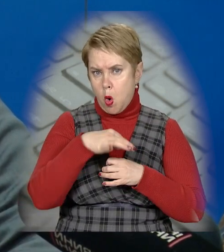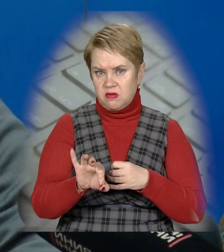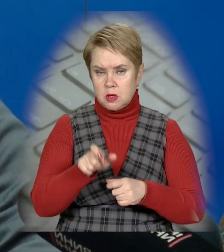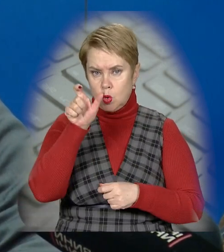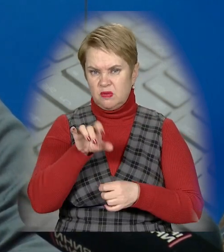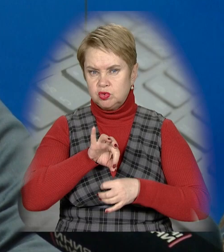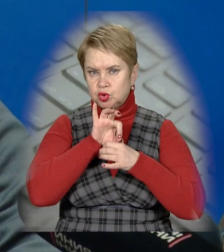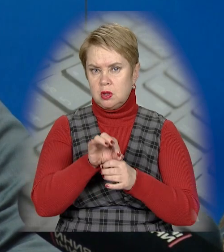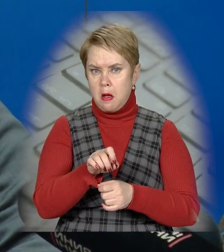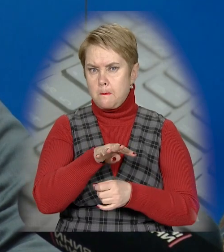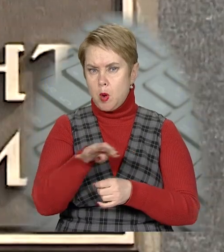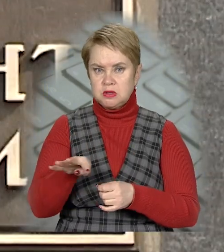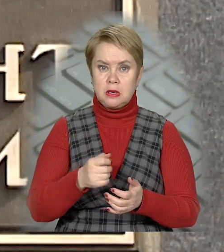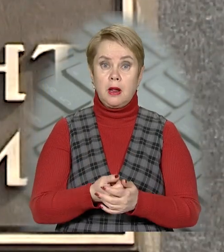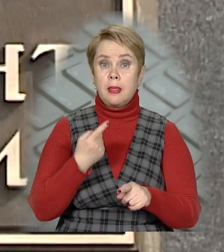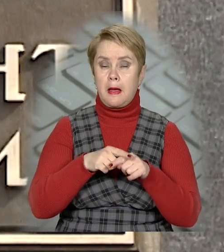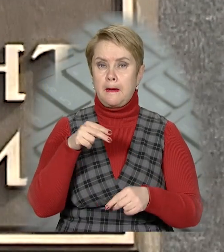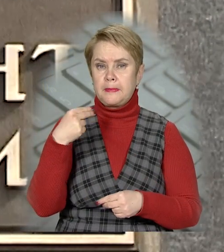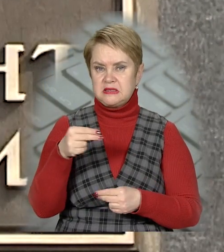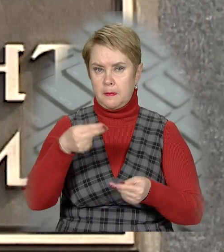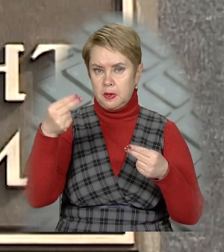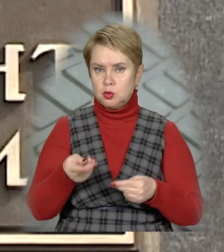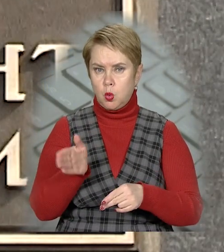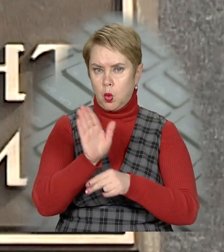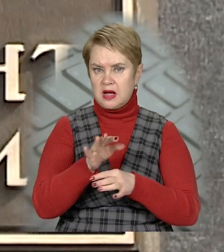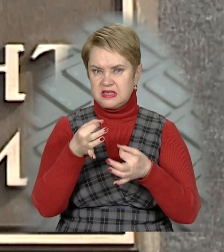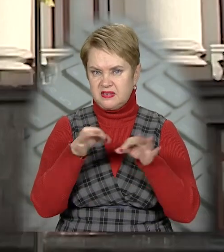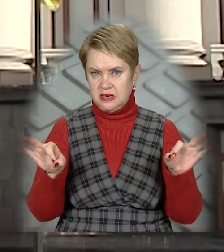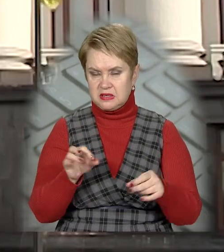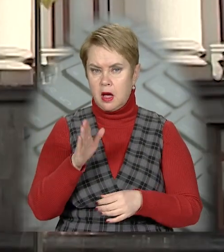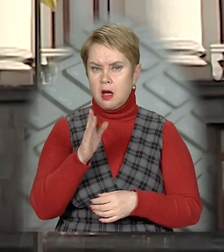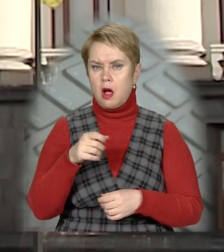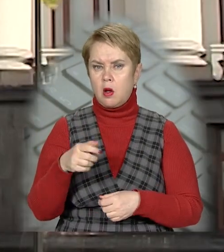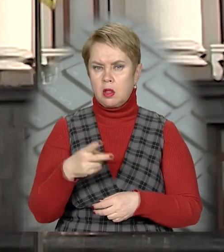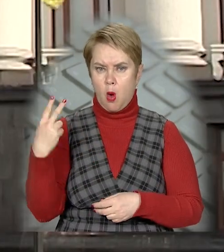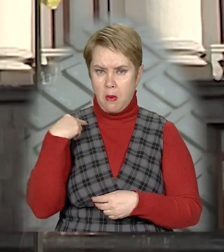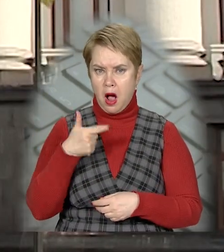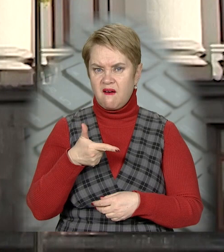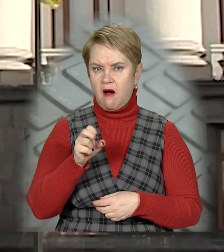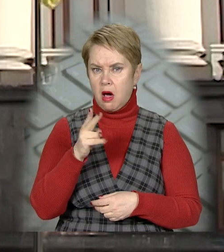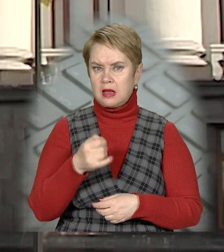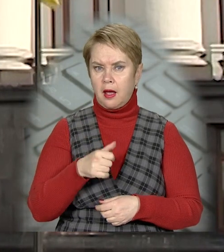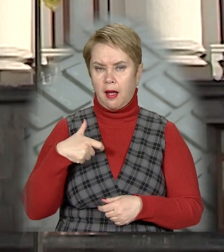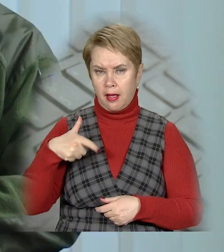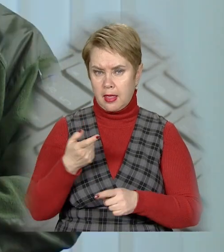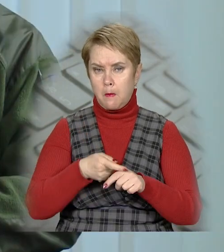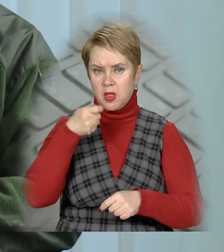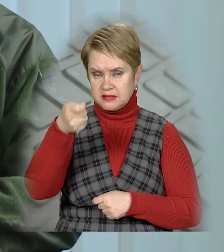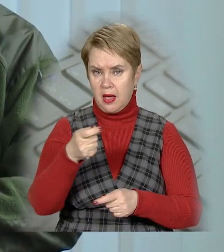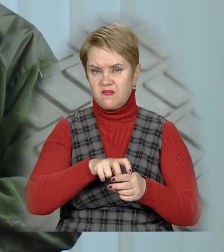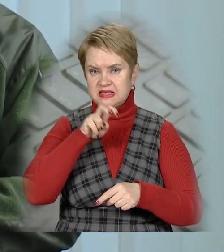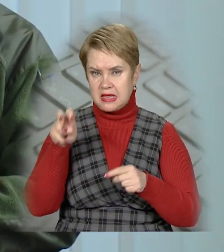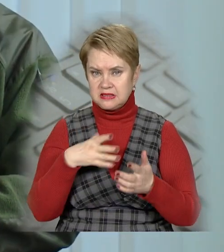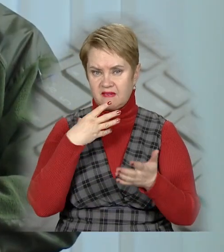людина вчинила постріли. Також президент підписав указ про звільнення Миколи Балина, командувача Нацгвардії України. Генерал подав